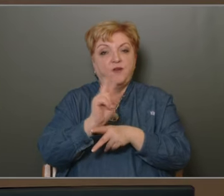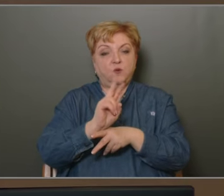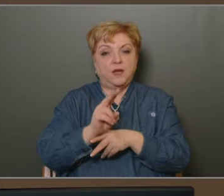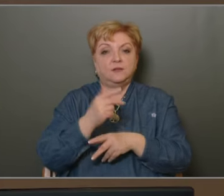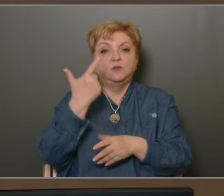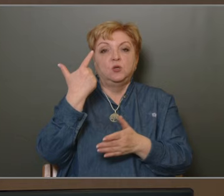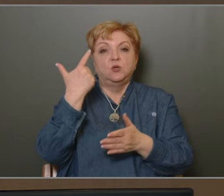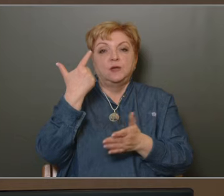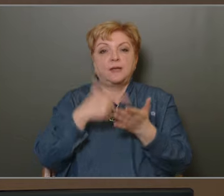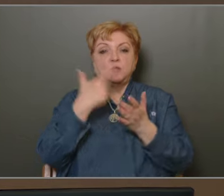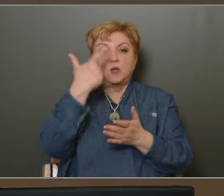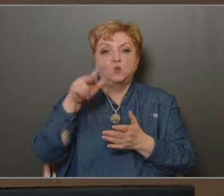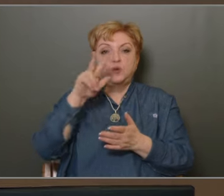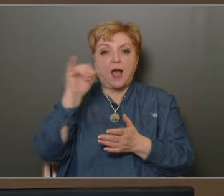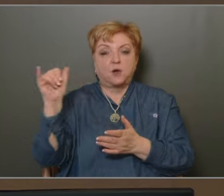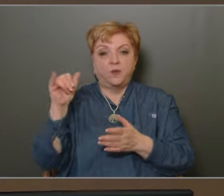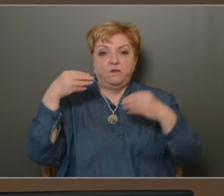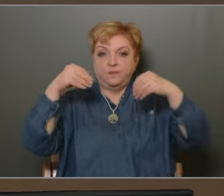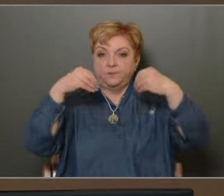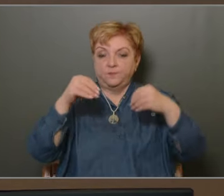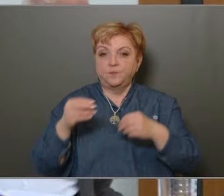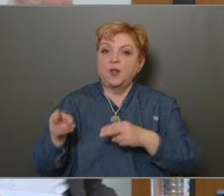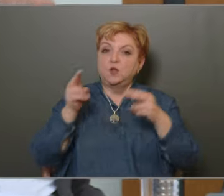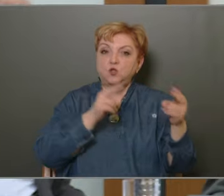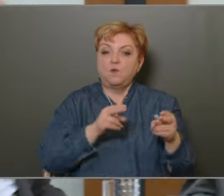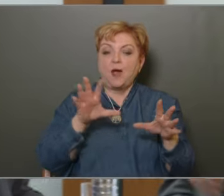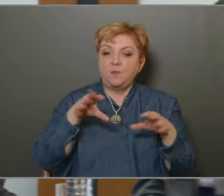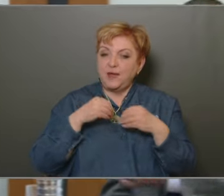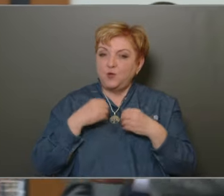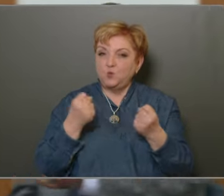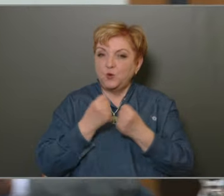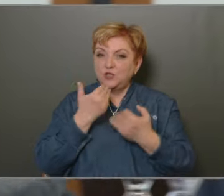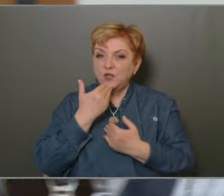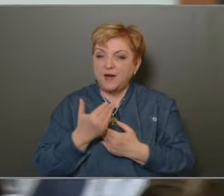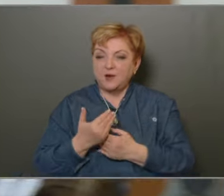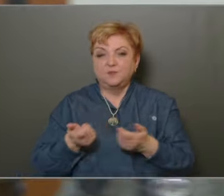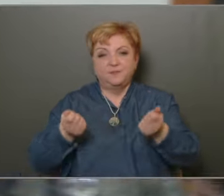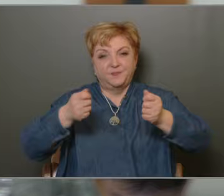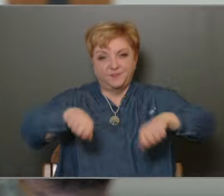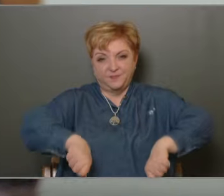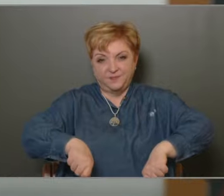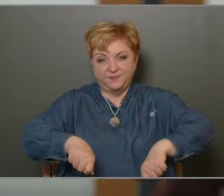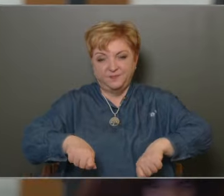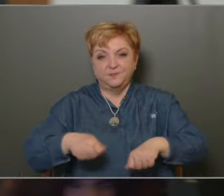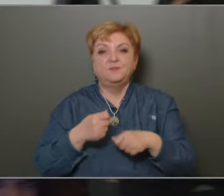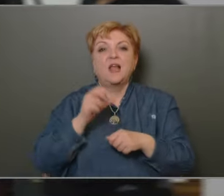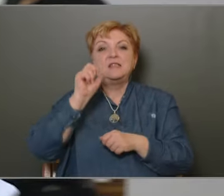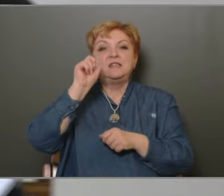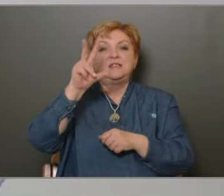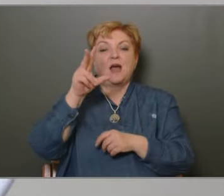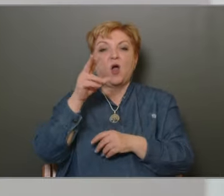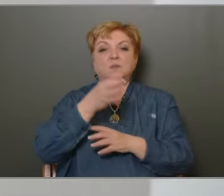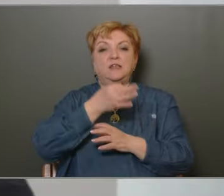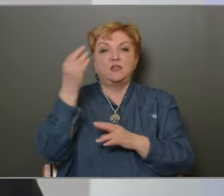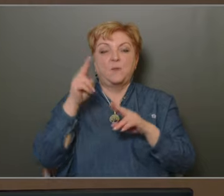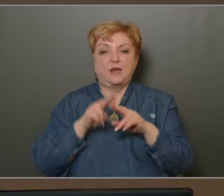2023. évi tevékenységéről szóló beszámolót. További alkotó együttműködést kívánok. Napi rendet lezártam. Tárgyaljuk 13.